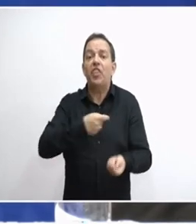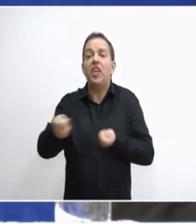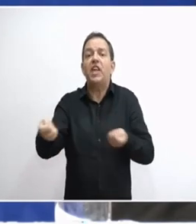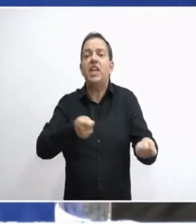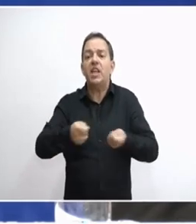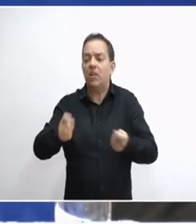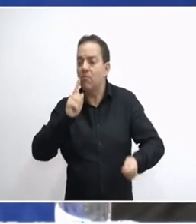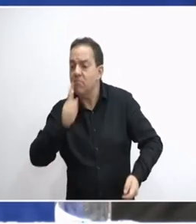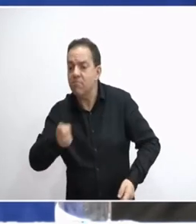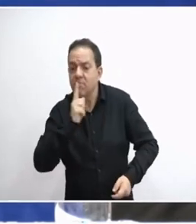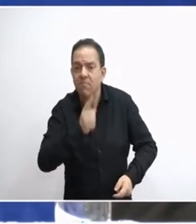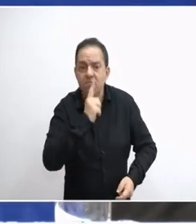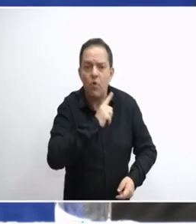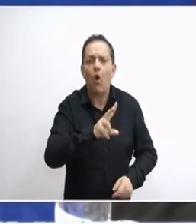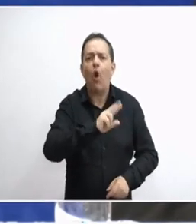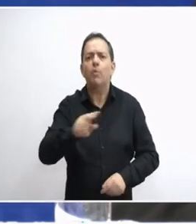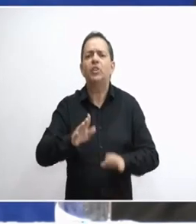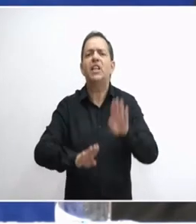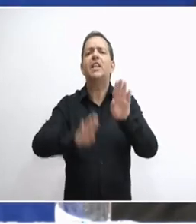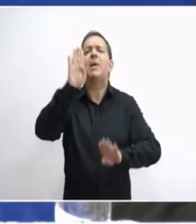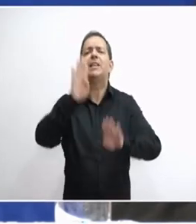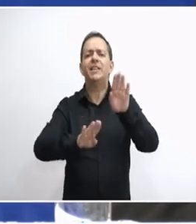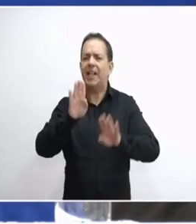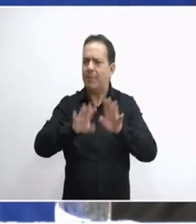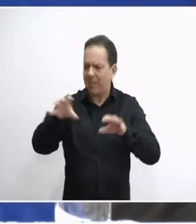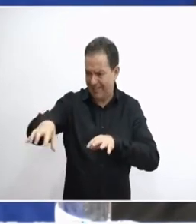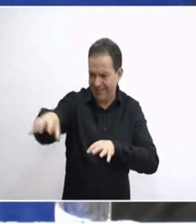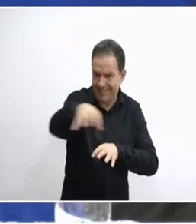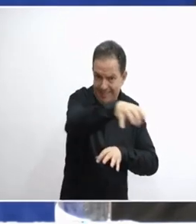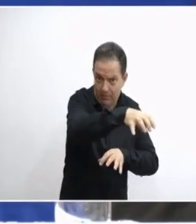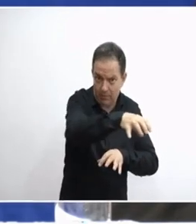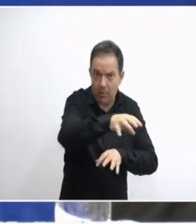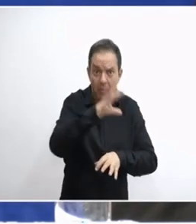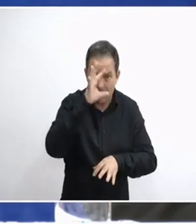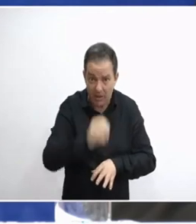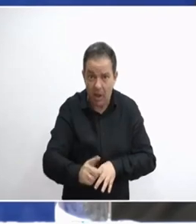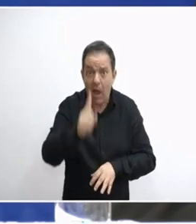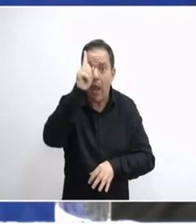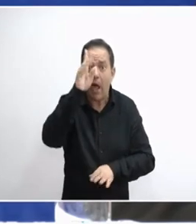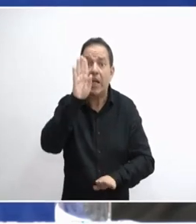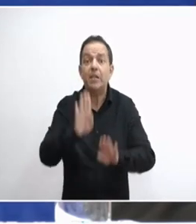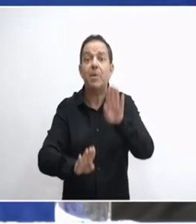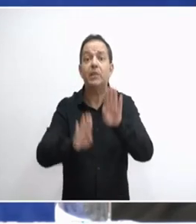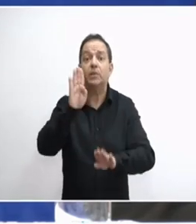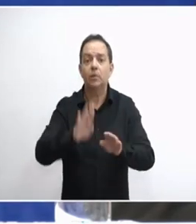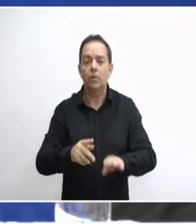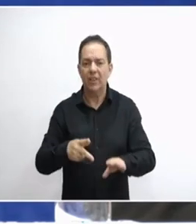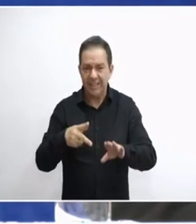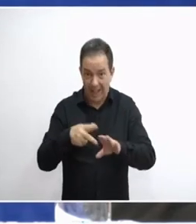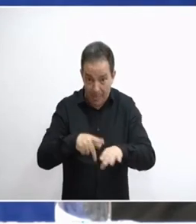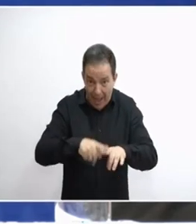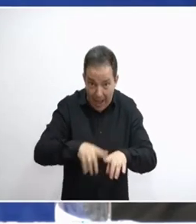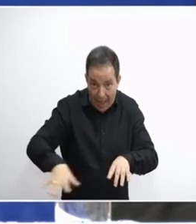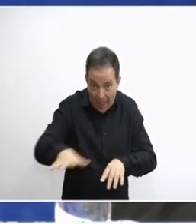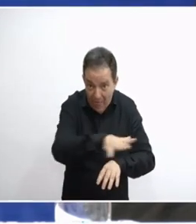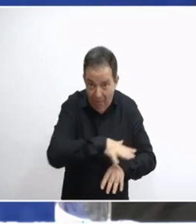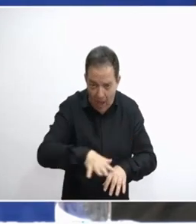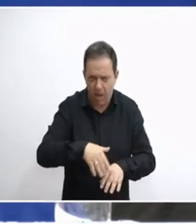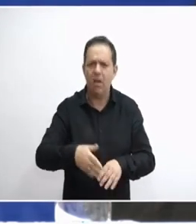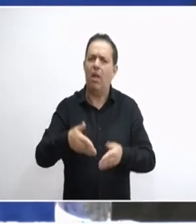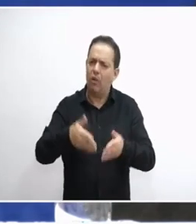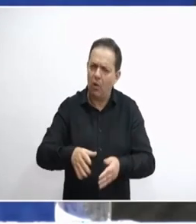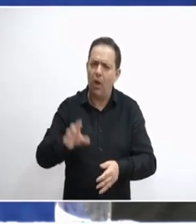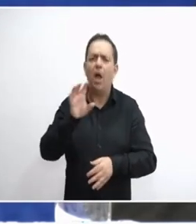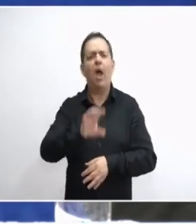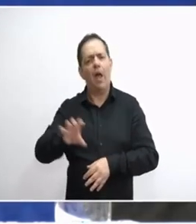λειτουργούν και τα χρηματιστήρια. Ουσιαστικά βλέπετε πολλά χρηματιστήρια, αλλά είναι ένα. Η αλήθεια είναι ότι οι τράπεζες αυτή τη στιγμή, στην Ελλάδα θα μιλήσω και μόνο, αλλά και στην